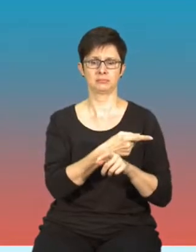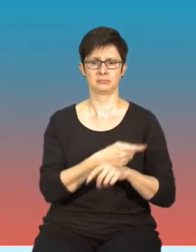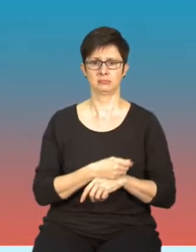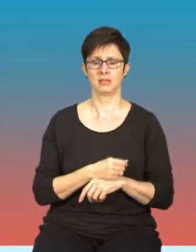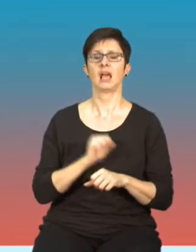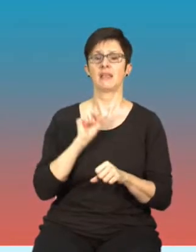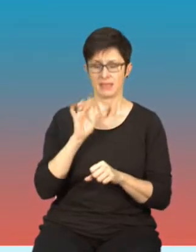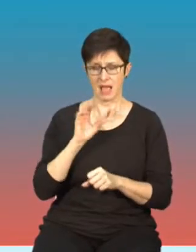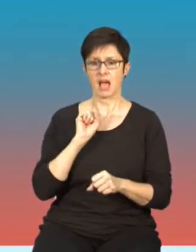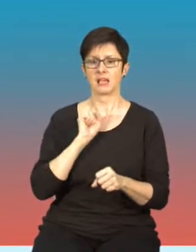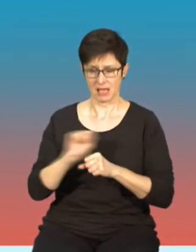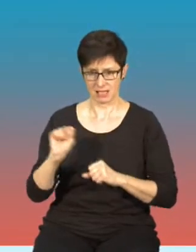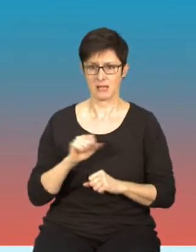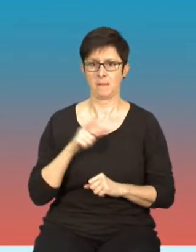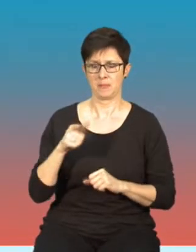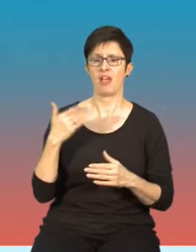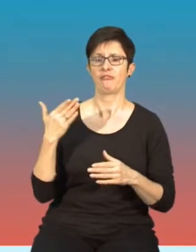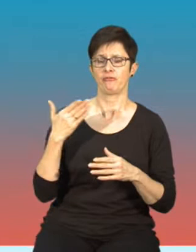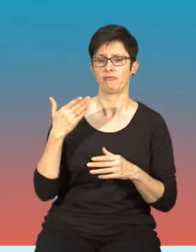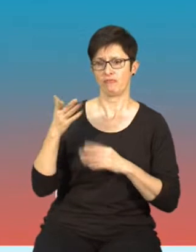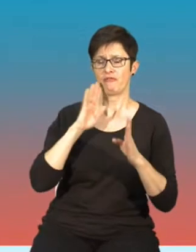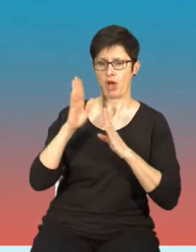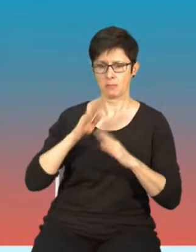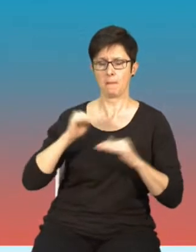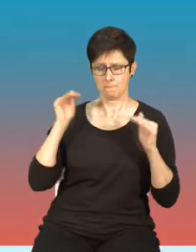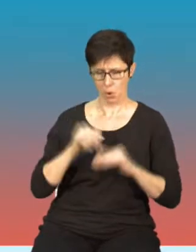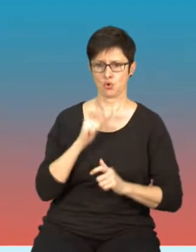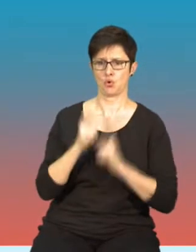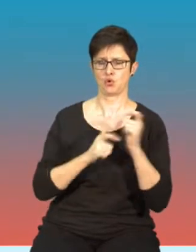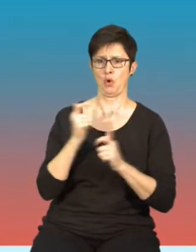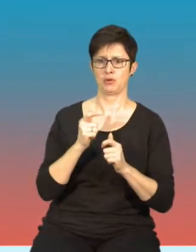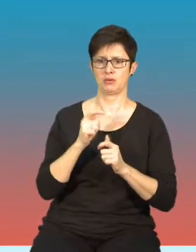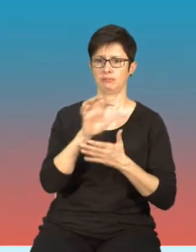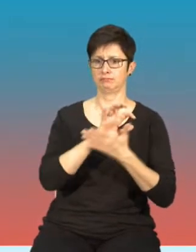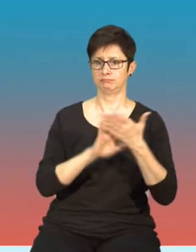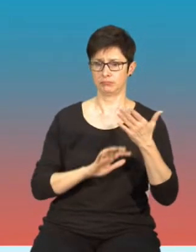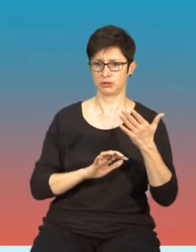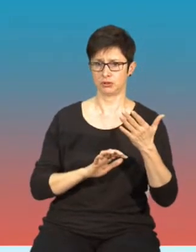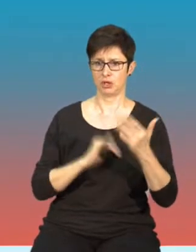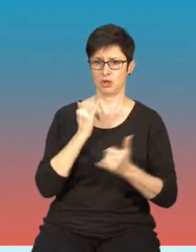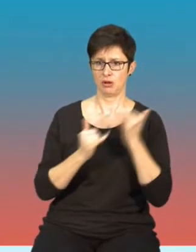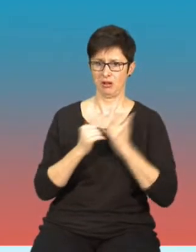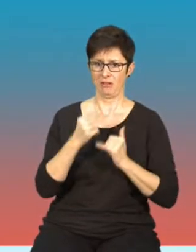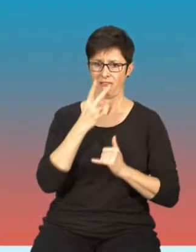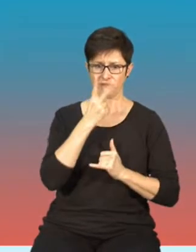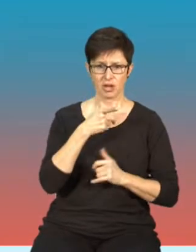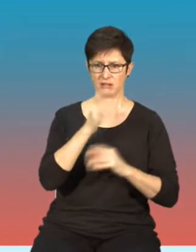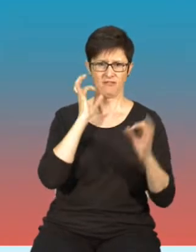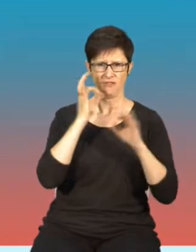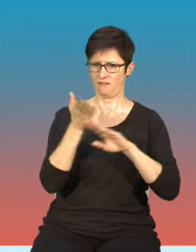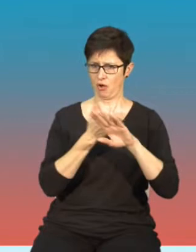firma dopuszcza usuwania treści, które zostaną przez nią uznane za dezinformację.